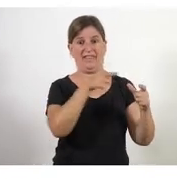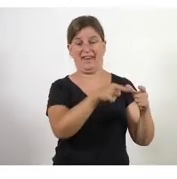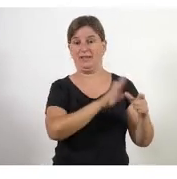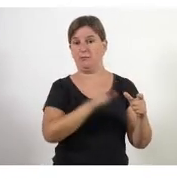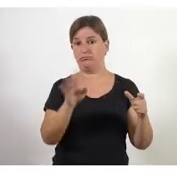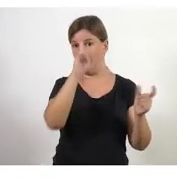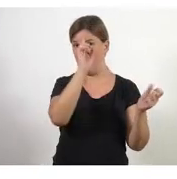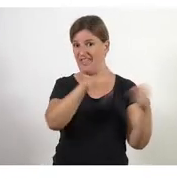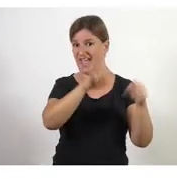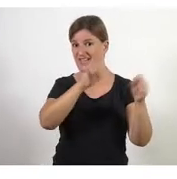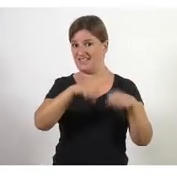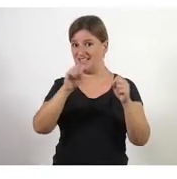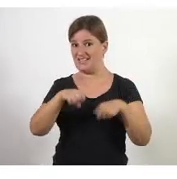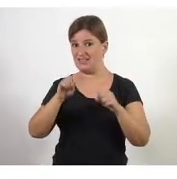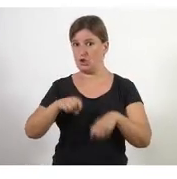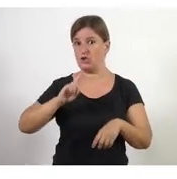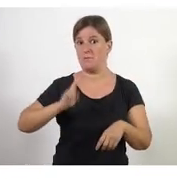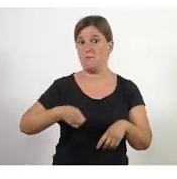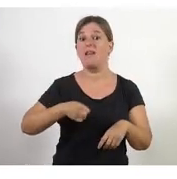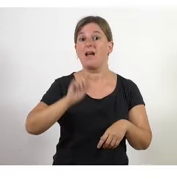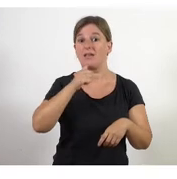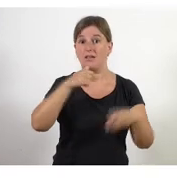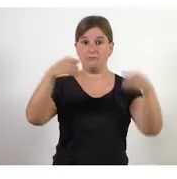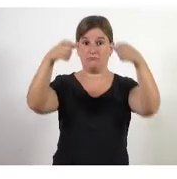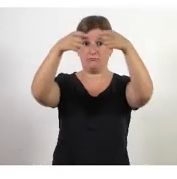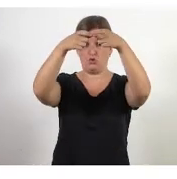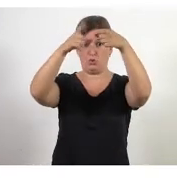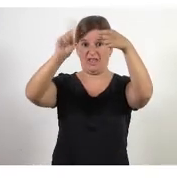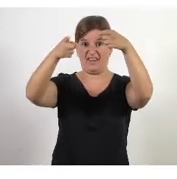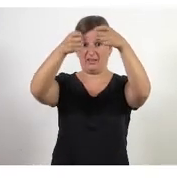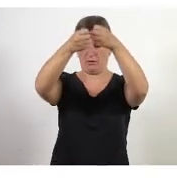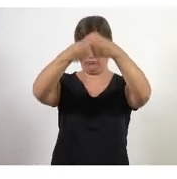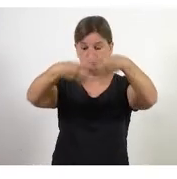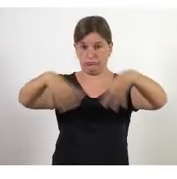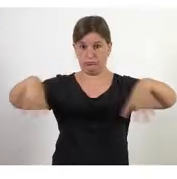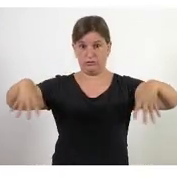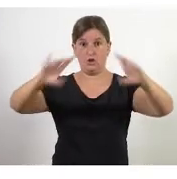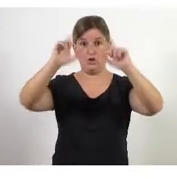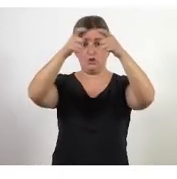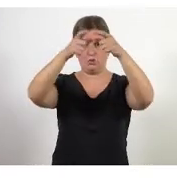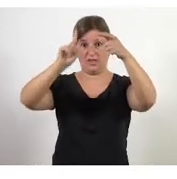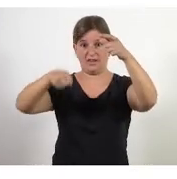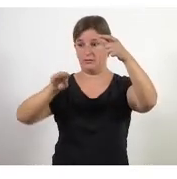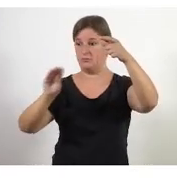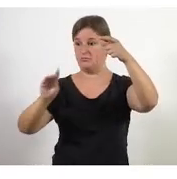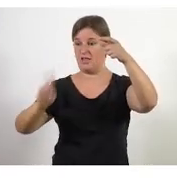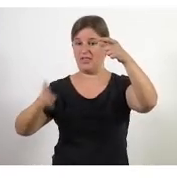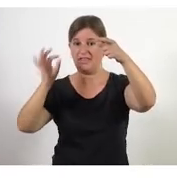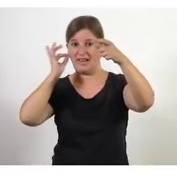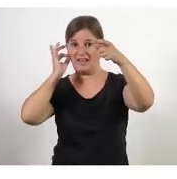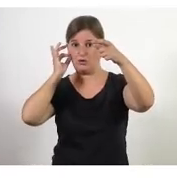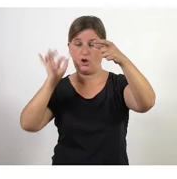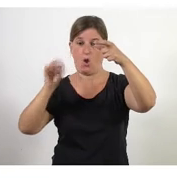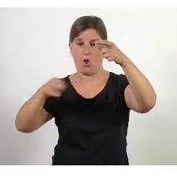les decisions s'han pres de dalt cap a baix la Junta Directiva li diu a la directora el director